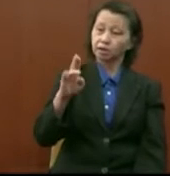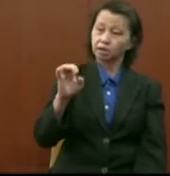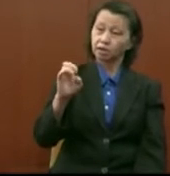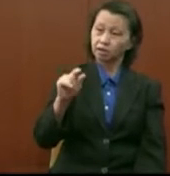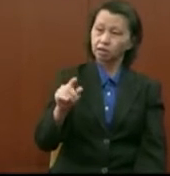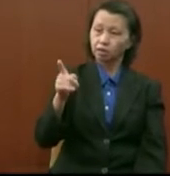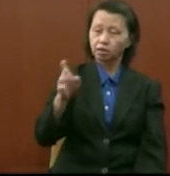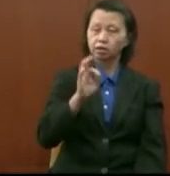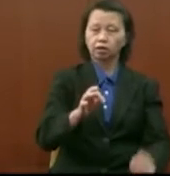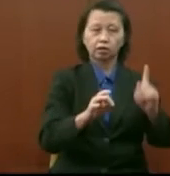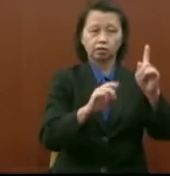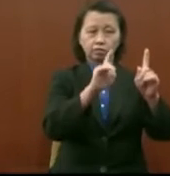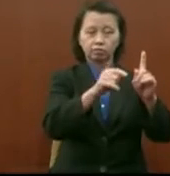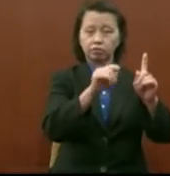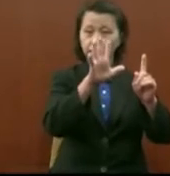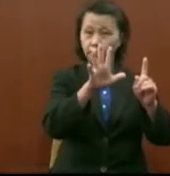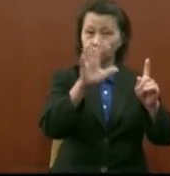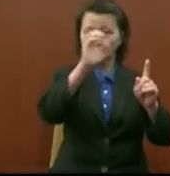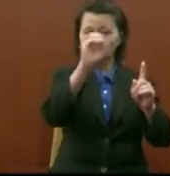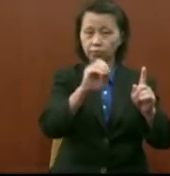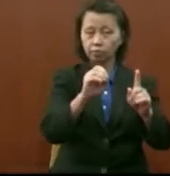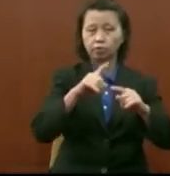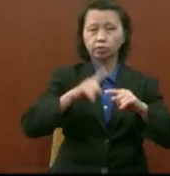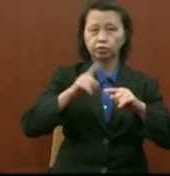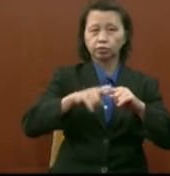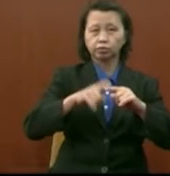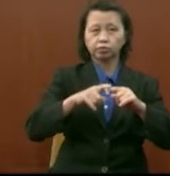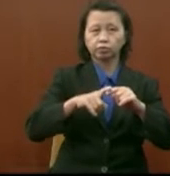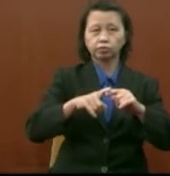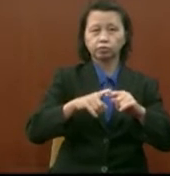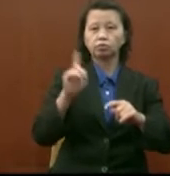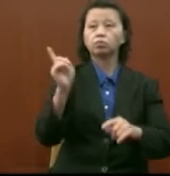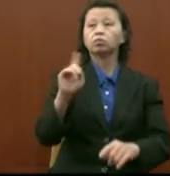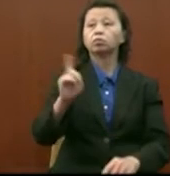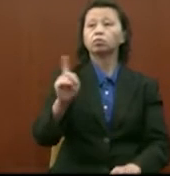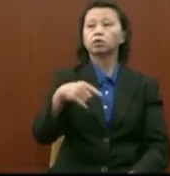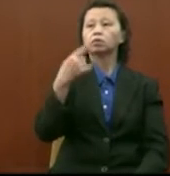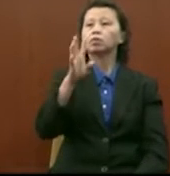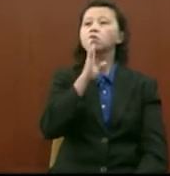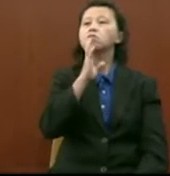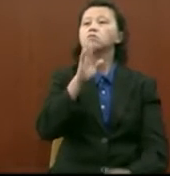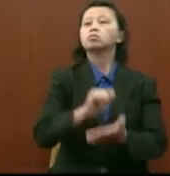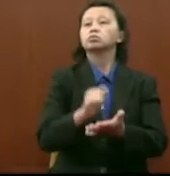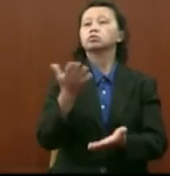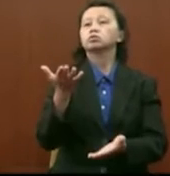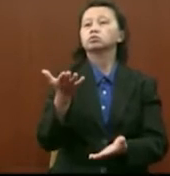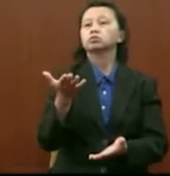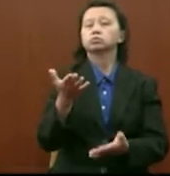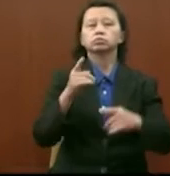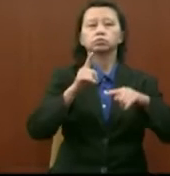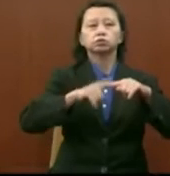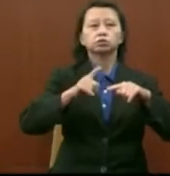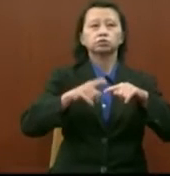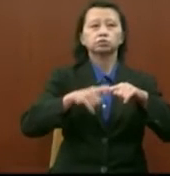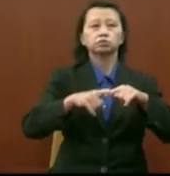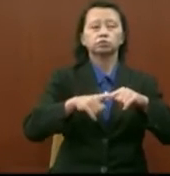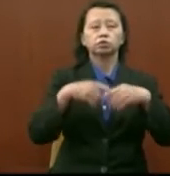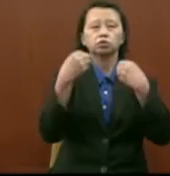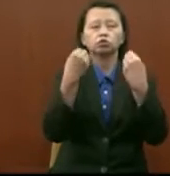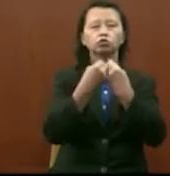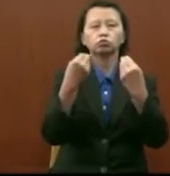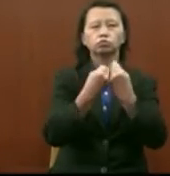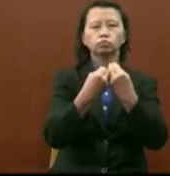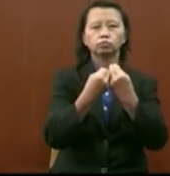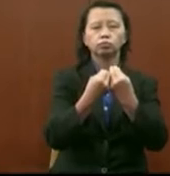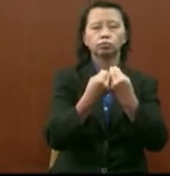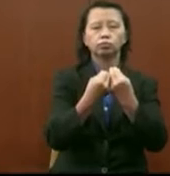1.5% tadi berdasarkan literature mana siapa yang kata tu berdasarkan daripada jumlah